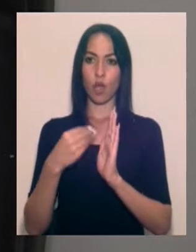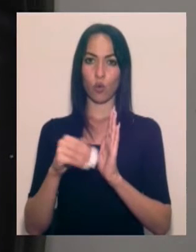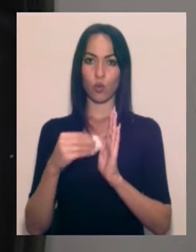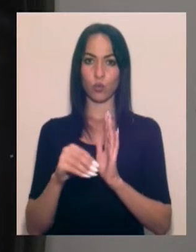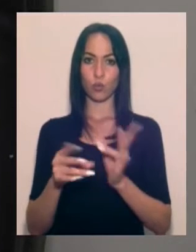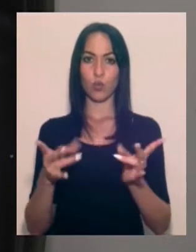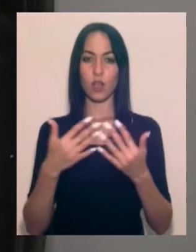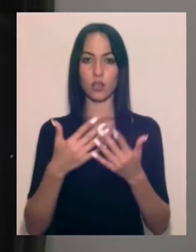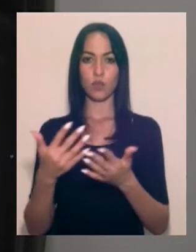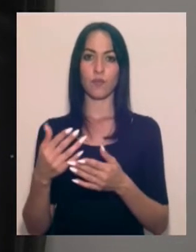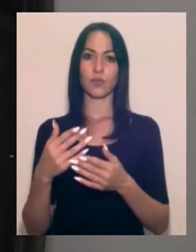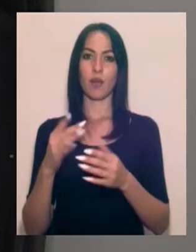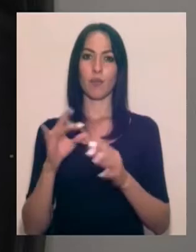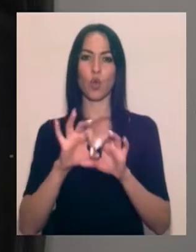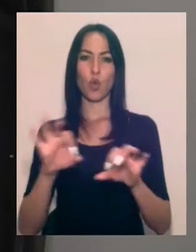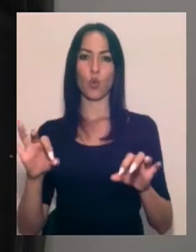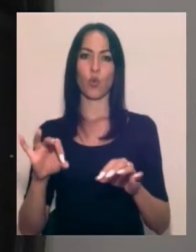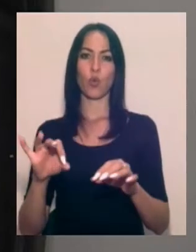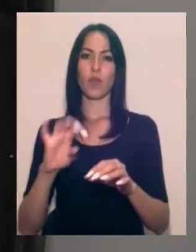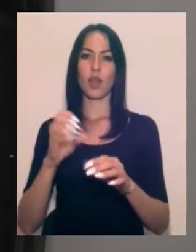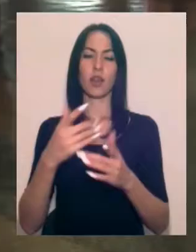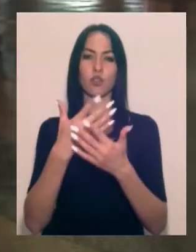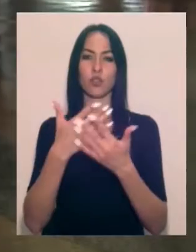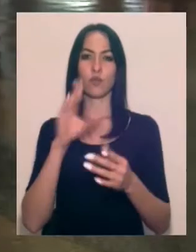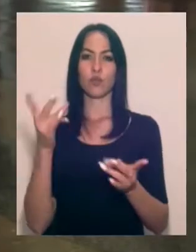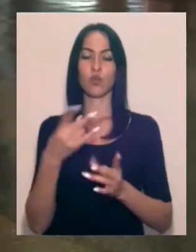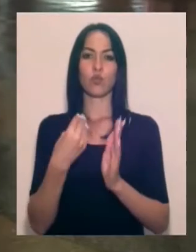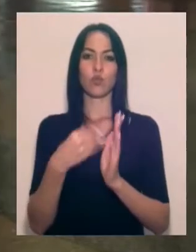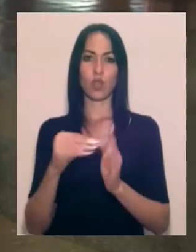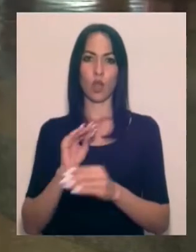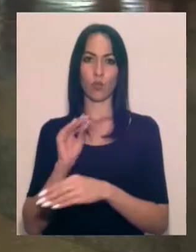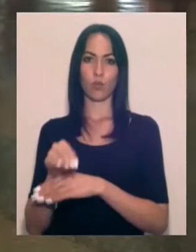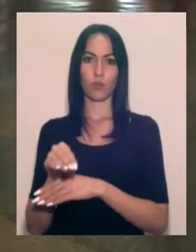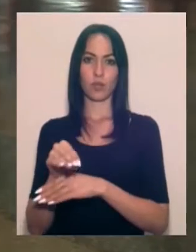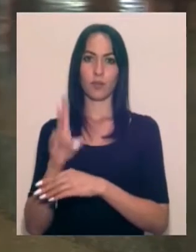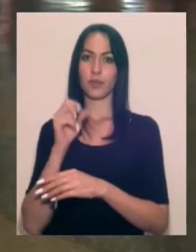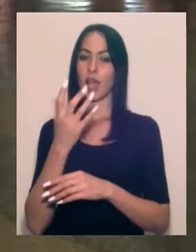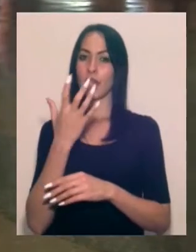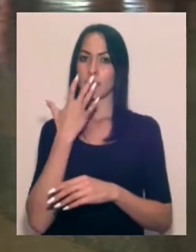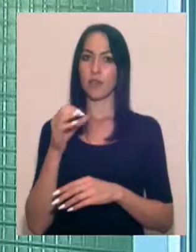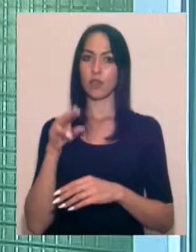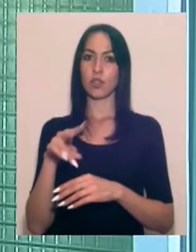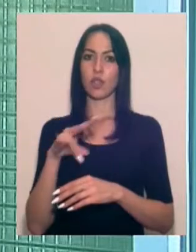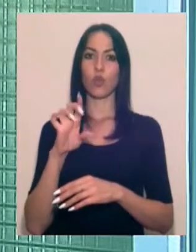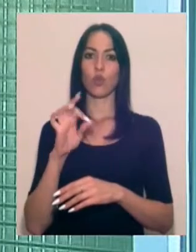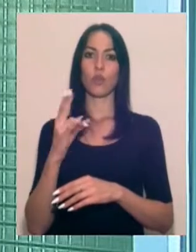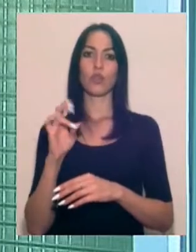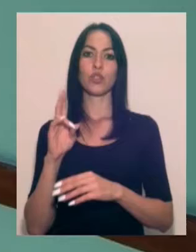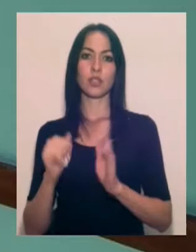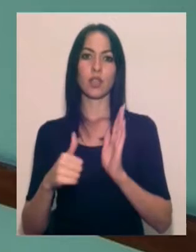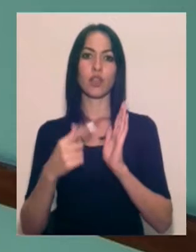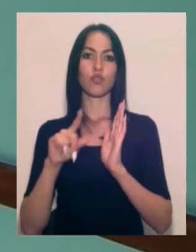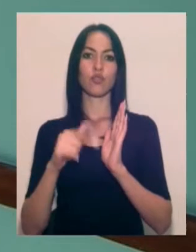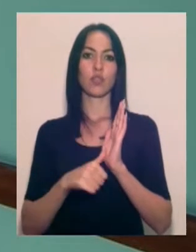труби, краніки. Там дуже багато всього ще потрібно доповнительного. На Кисневу станцію Любачівську центральну районну лікарню Одеська